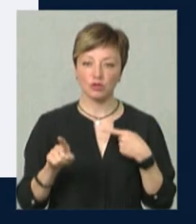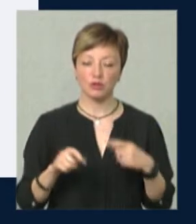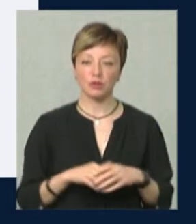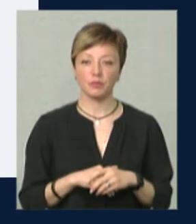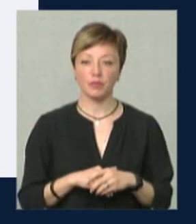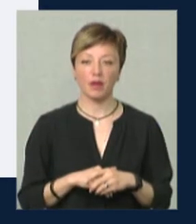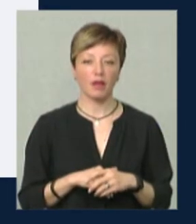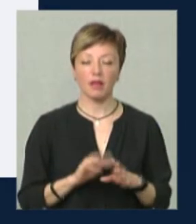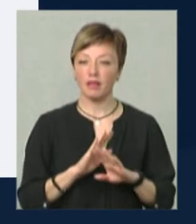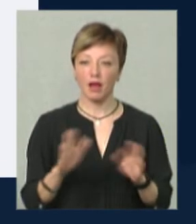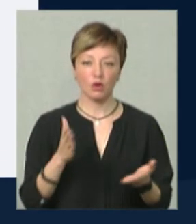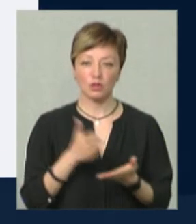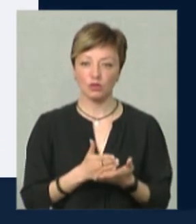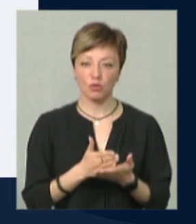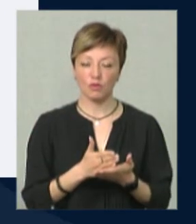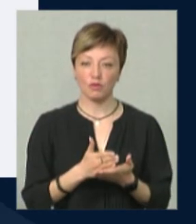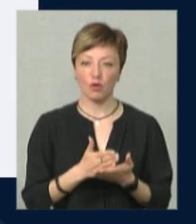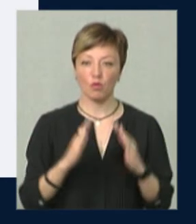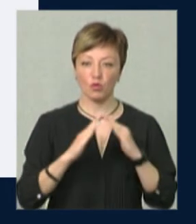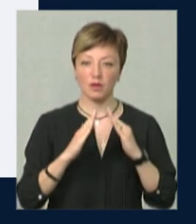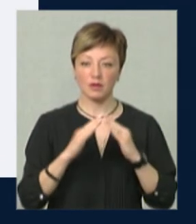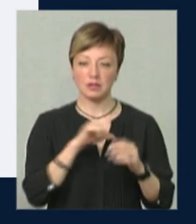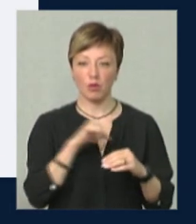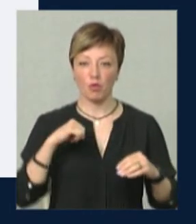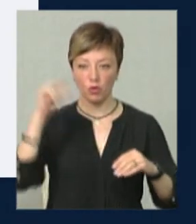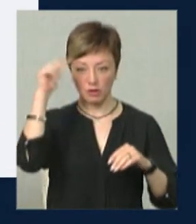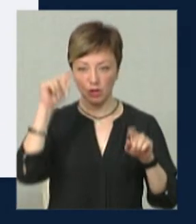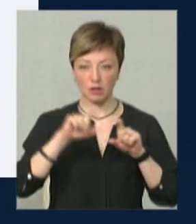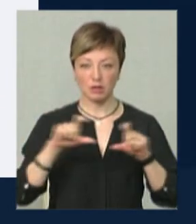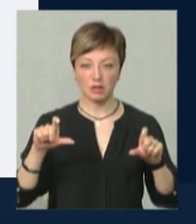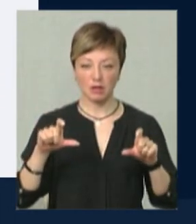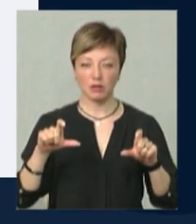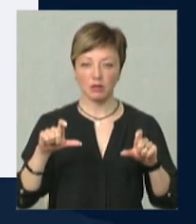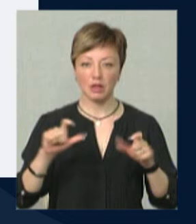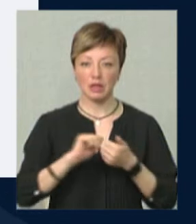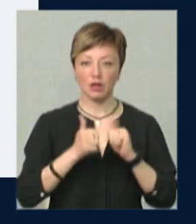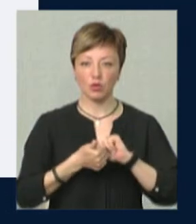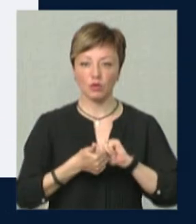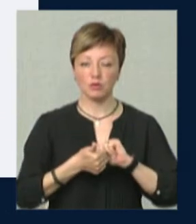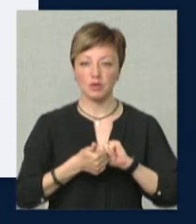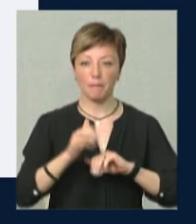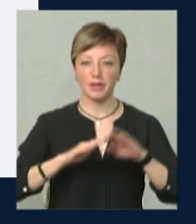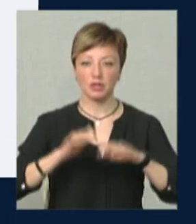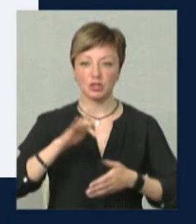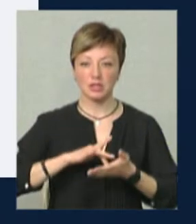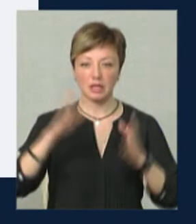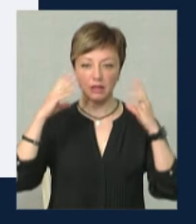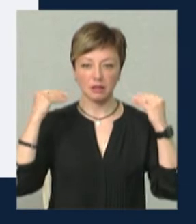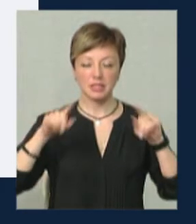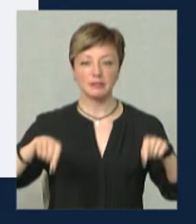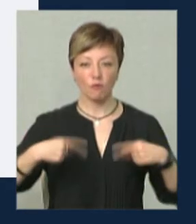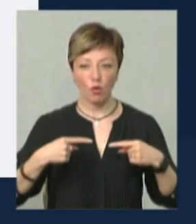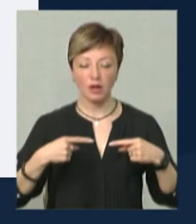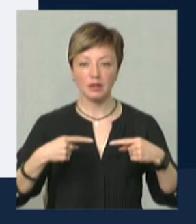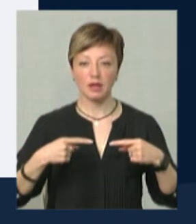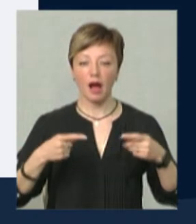інакше. Вони не розташовані в будівлі самого навчального закладу. Натомість навчально-практичні центри в Нідерландах